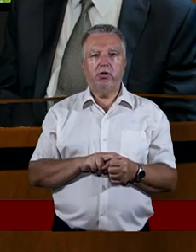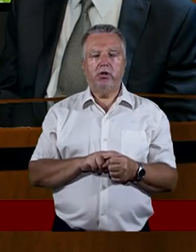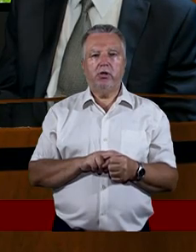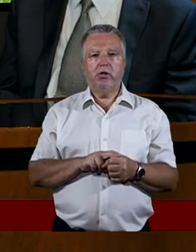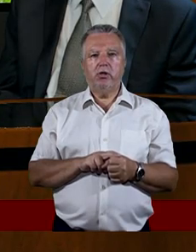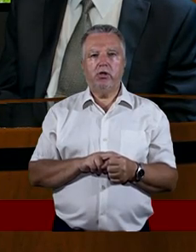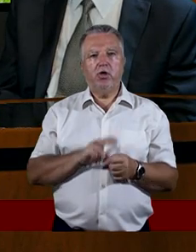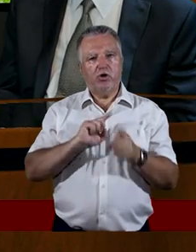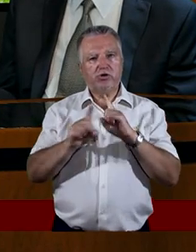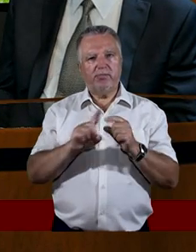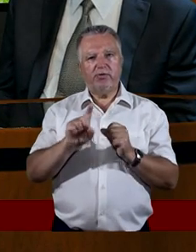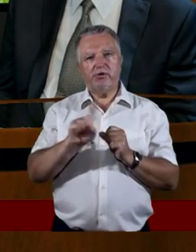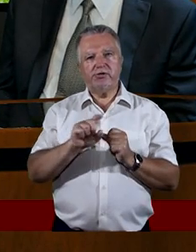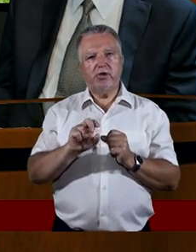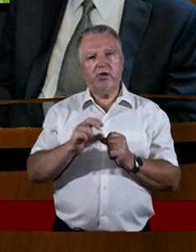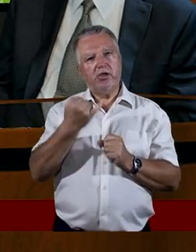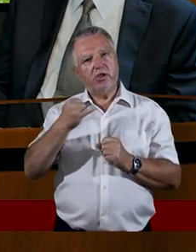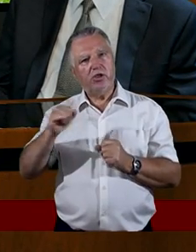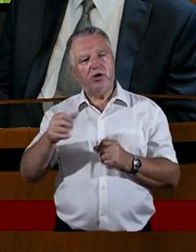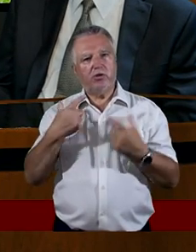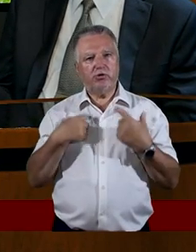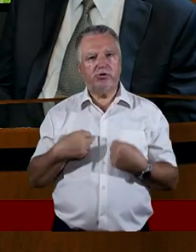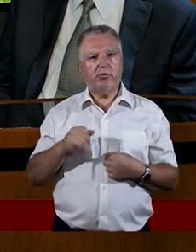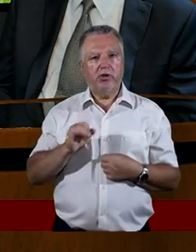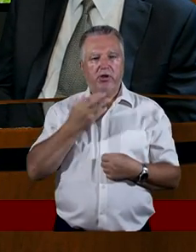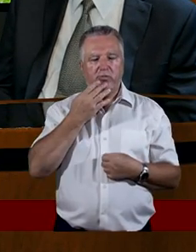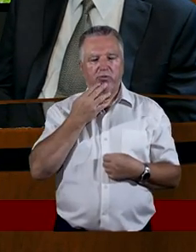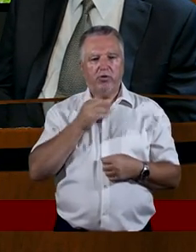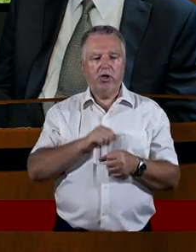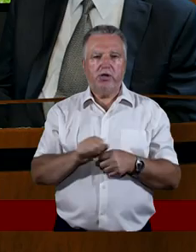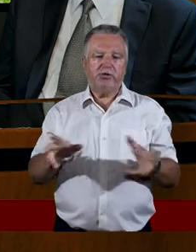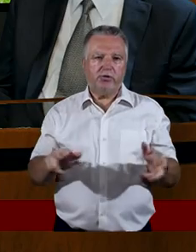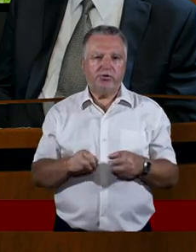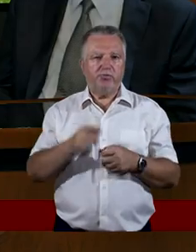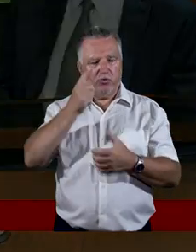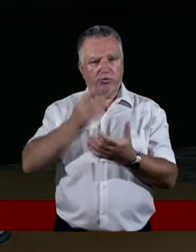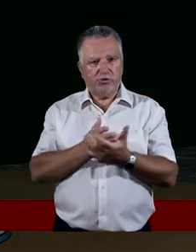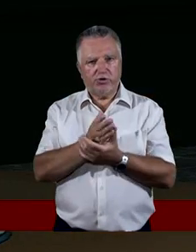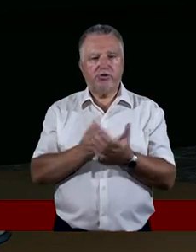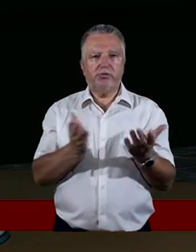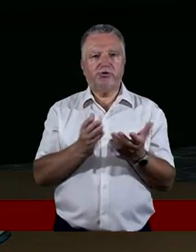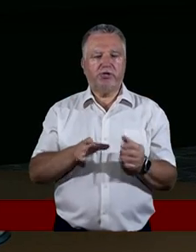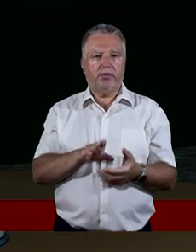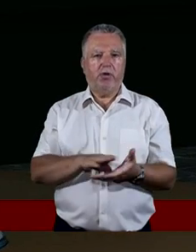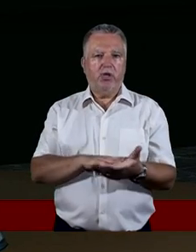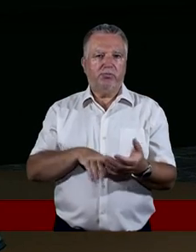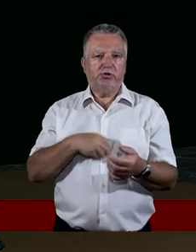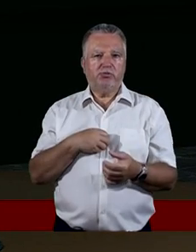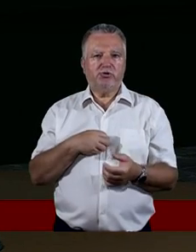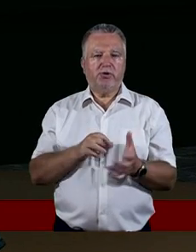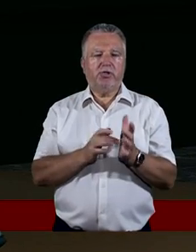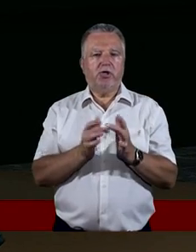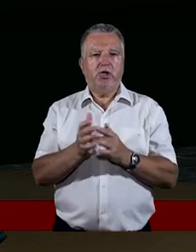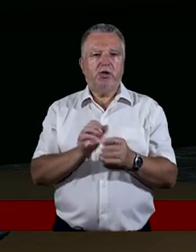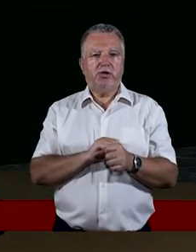który rozmawiał z kimś innym i właśnie ta osoba deklarowała się, że jest osobą wierzącą, że czytała Biblię, że Chrystus jest dla